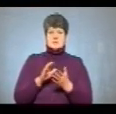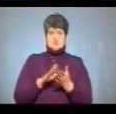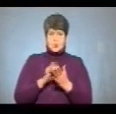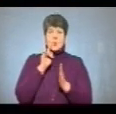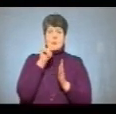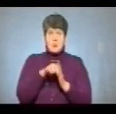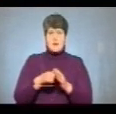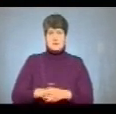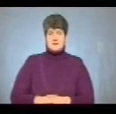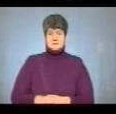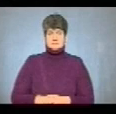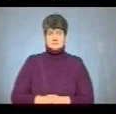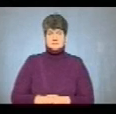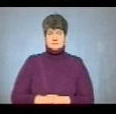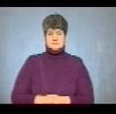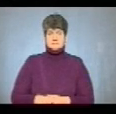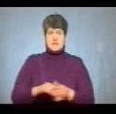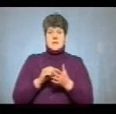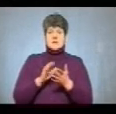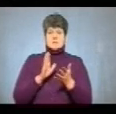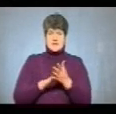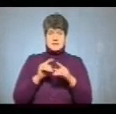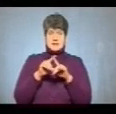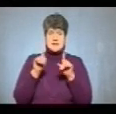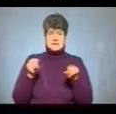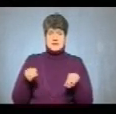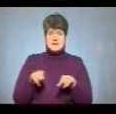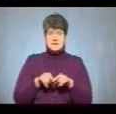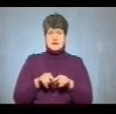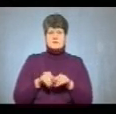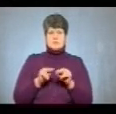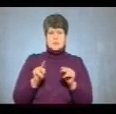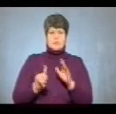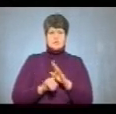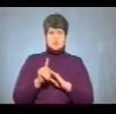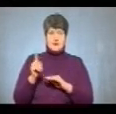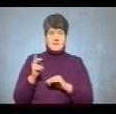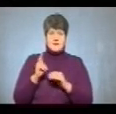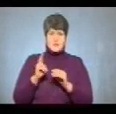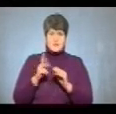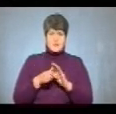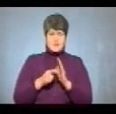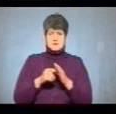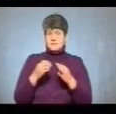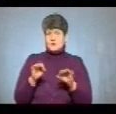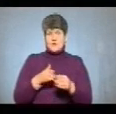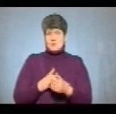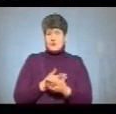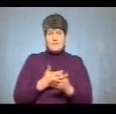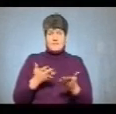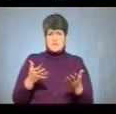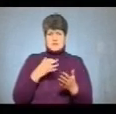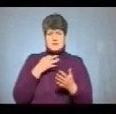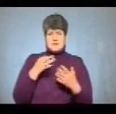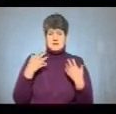то і попаде. Реєстрація на сертифікацію вчителів початкових класів добровільна, повідомила начальник управління освіти і науки